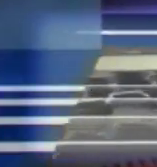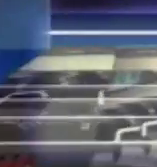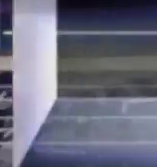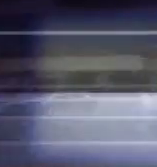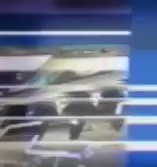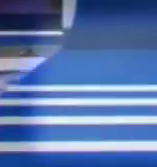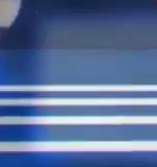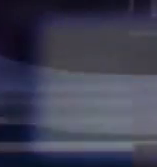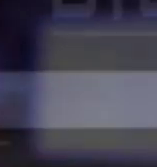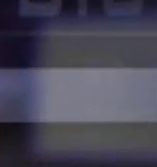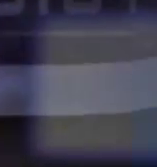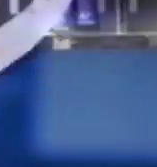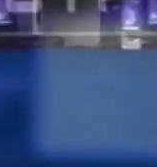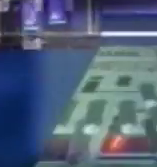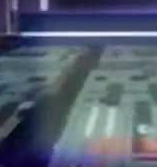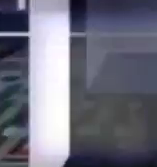Дякую. Дякую. Дякую.